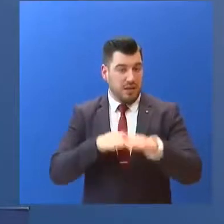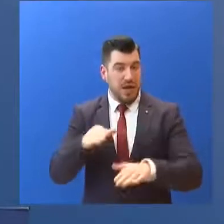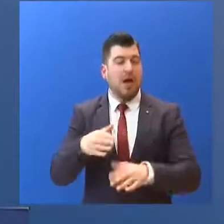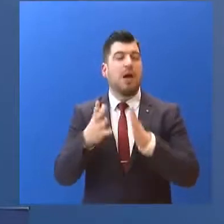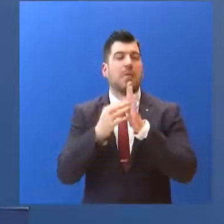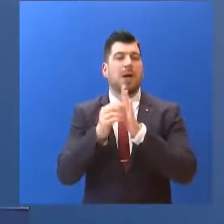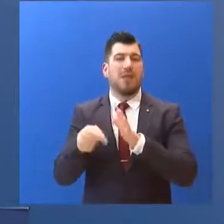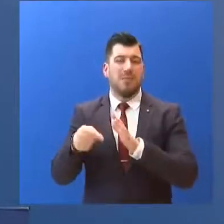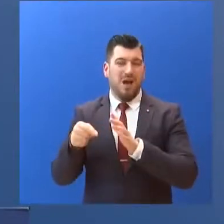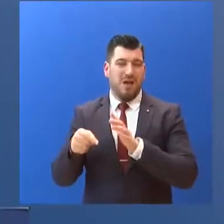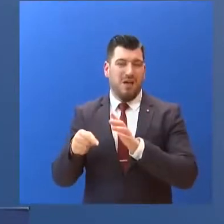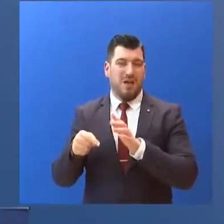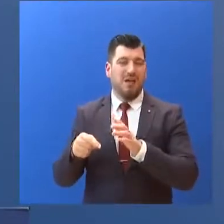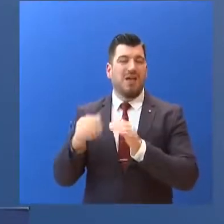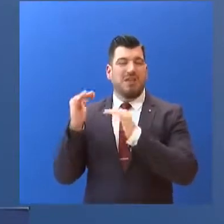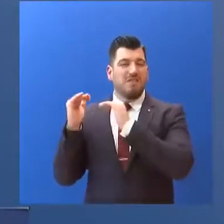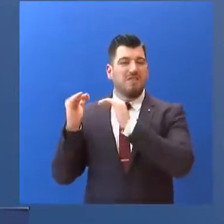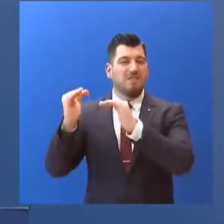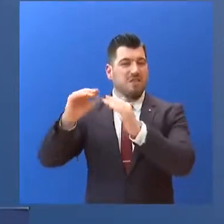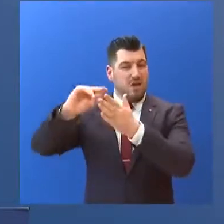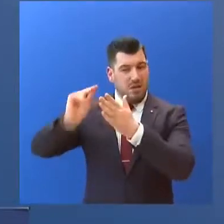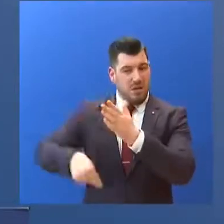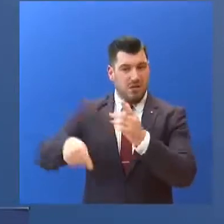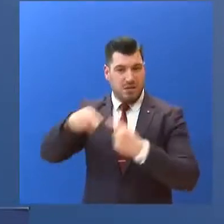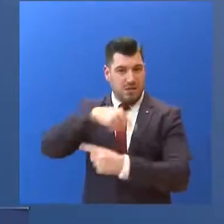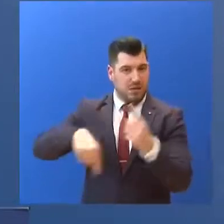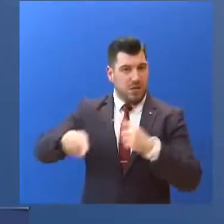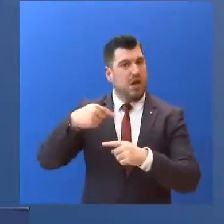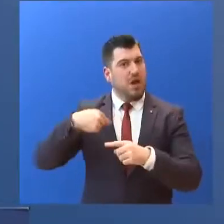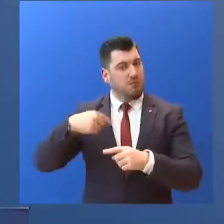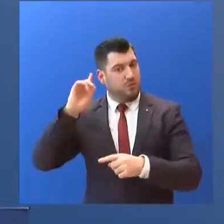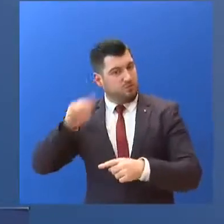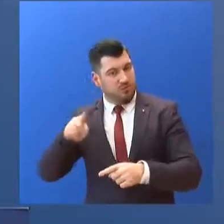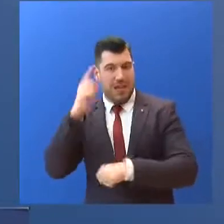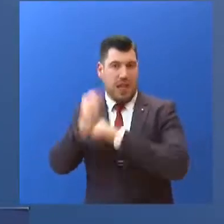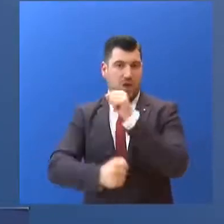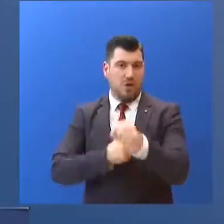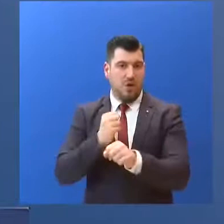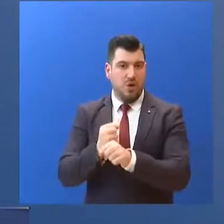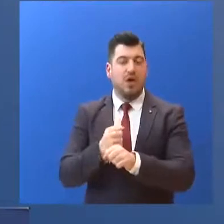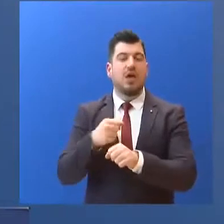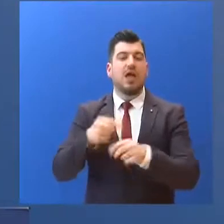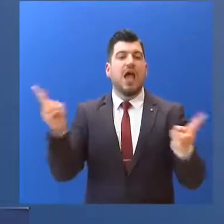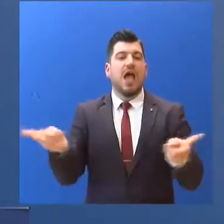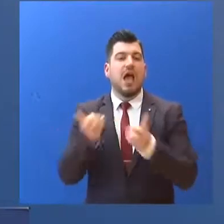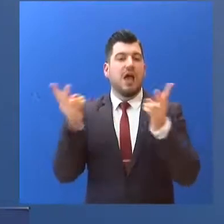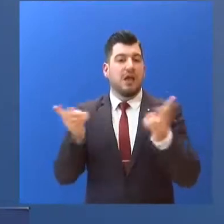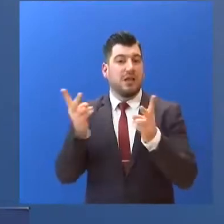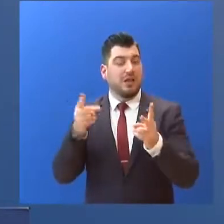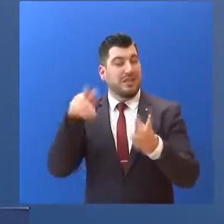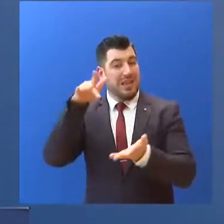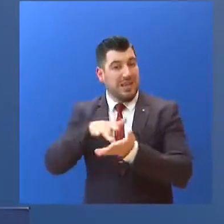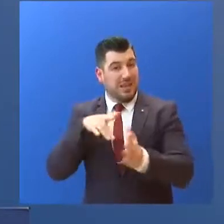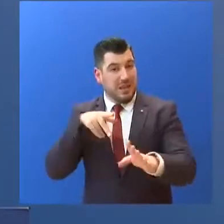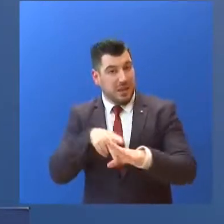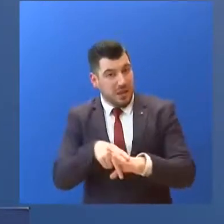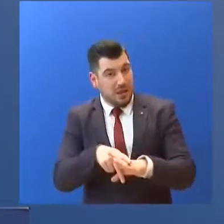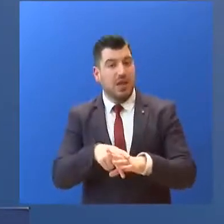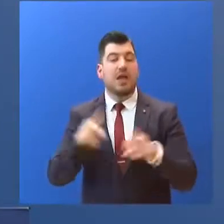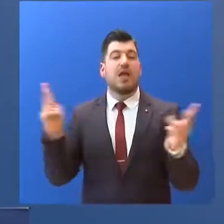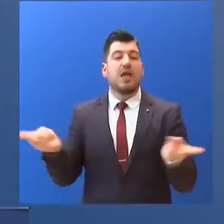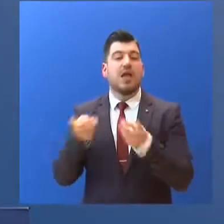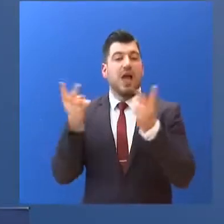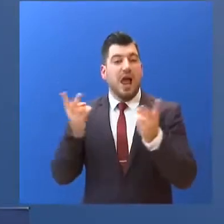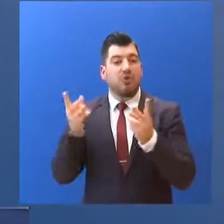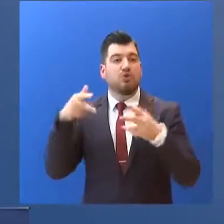Σταθερότητας και Ανάπτυξης... η δημιουργία του νέου προγράμματος... προσωπικής χαλάρωσης... από την Ευρωπαϊκή Κεντρική Τράπεζα... η χαλάρωση του πλαισίου των κρατικών